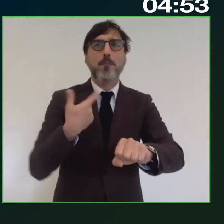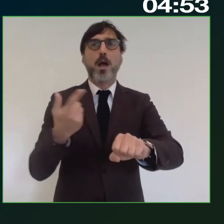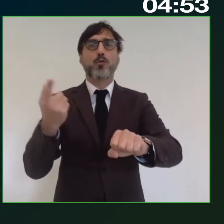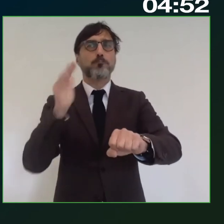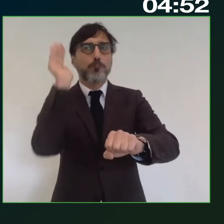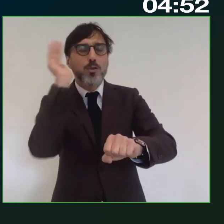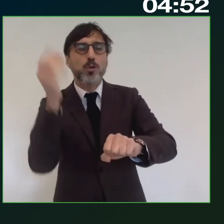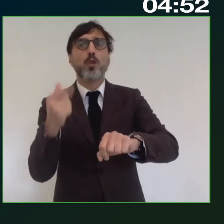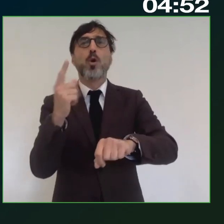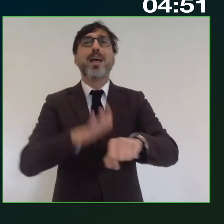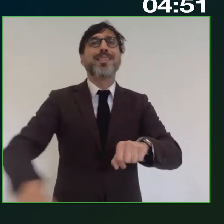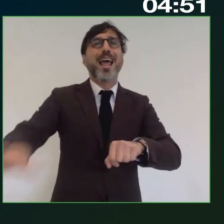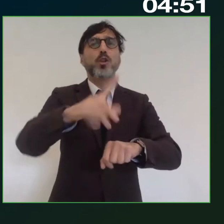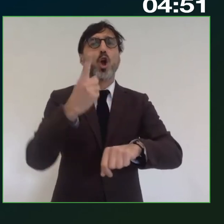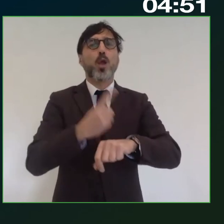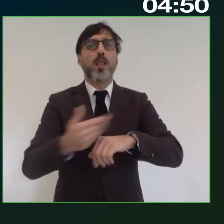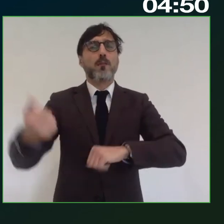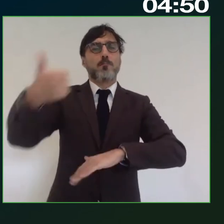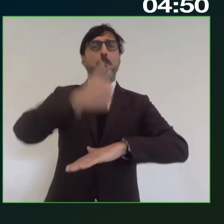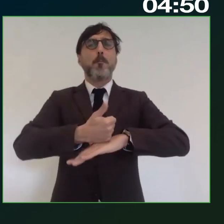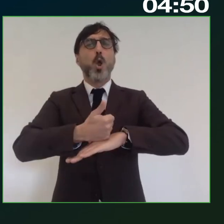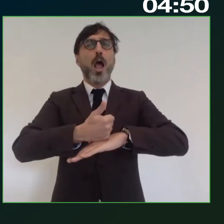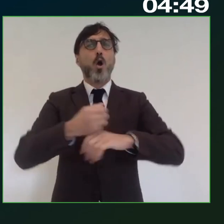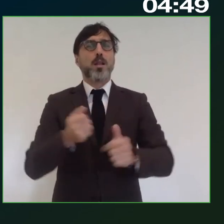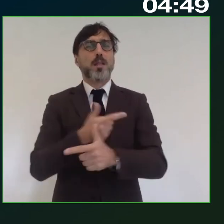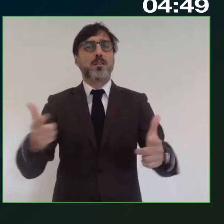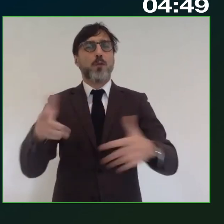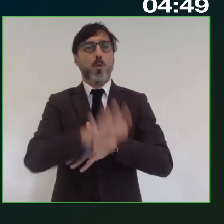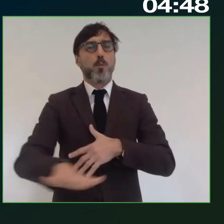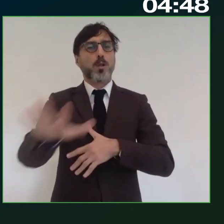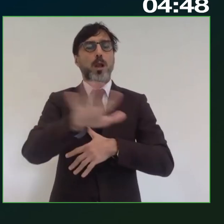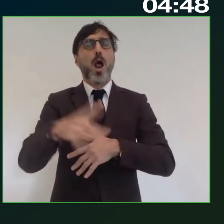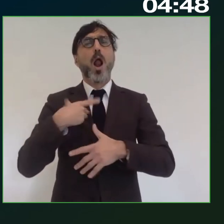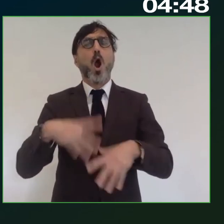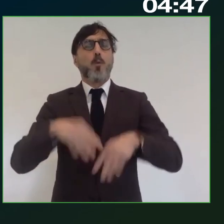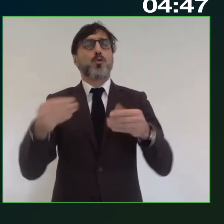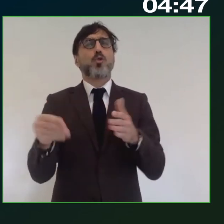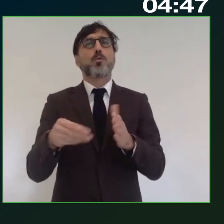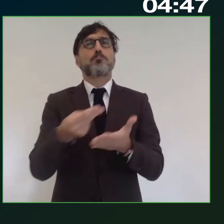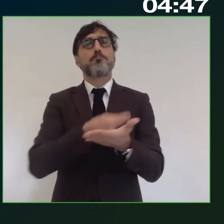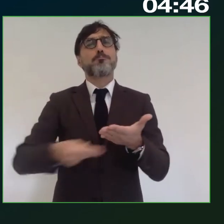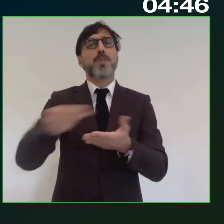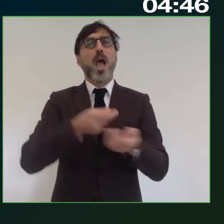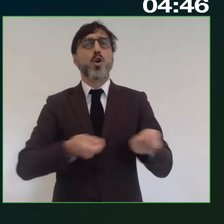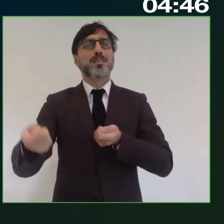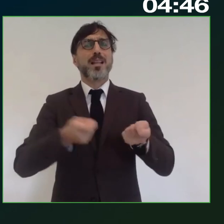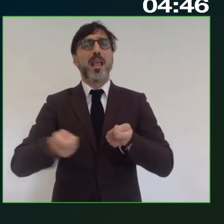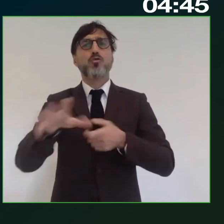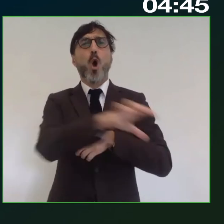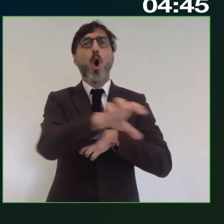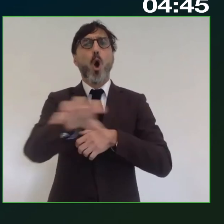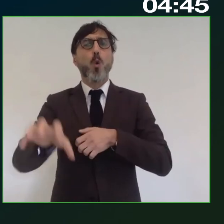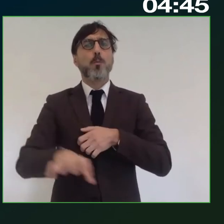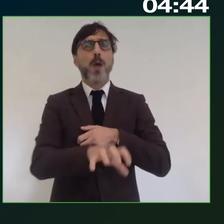protagonista dello sviluppo territoriale, abbiamo messo insieme un piano strategico di sistema urbano territoriale della